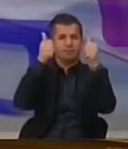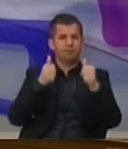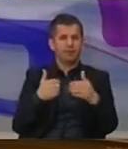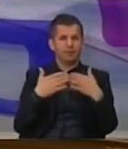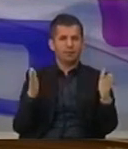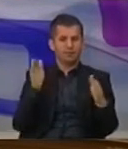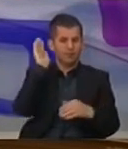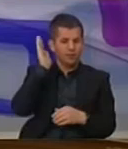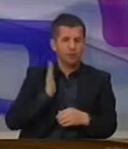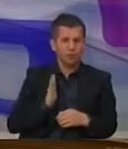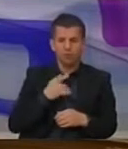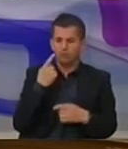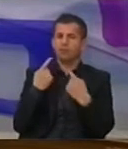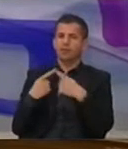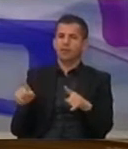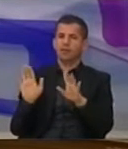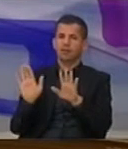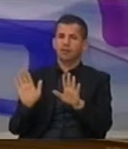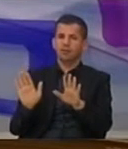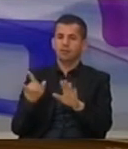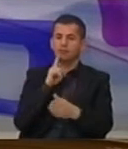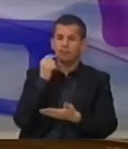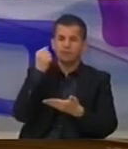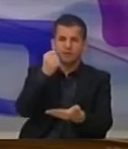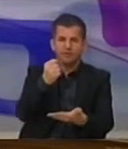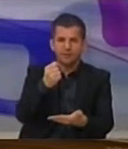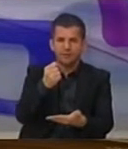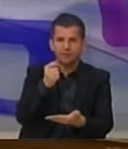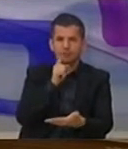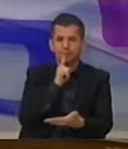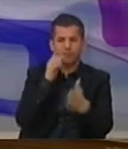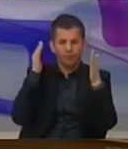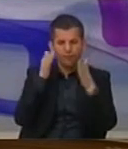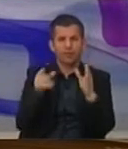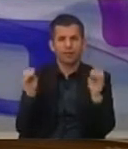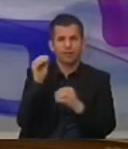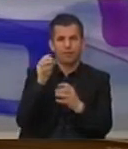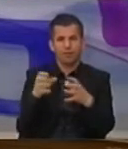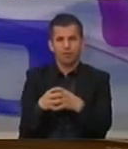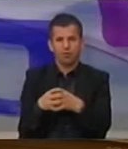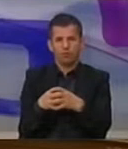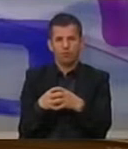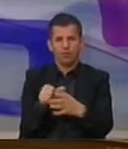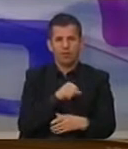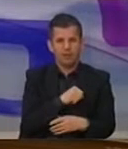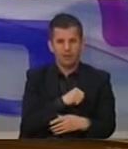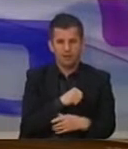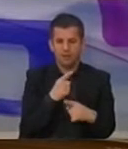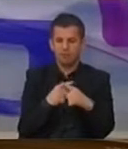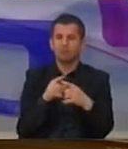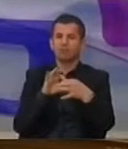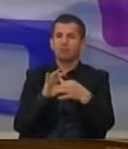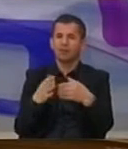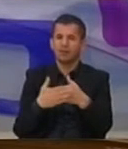kulturës është diska tjetër, me që subvencionimet kanë qenë të orientuara në grupe interesin, në grupe të lidhura,